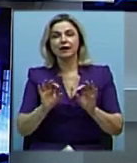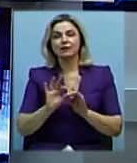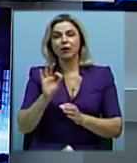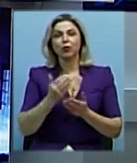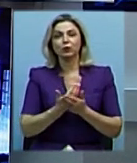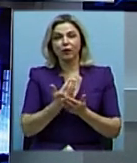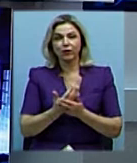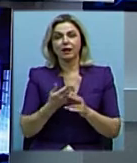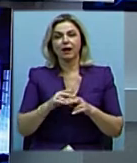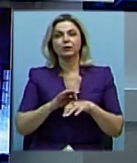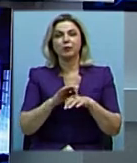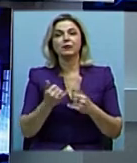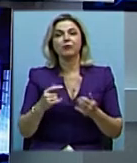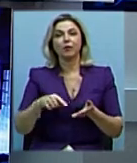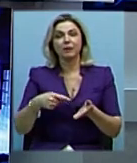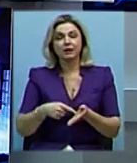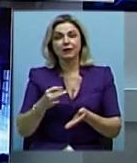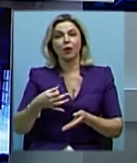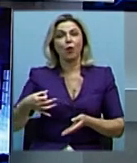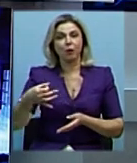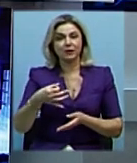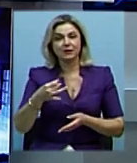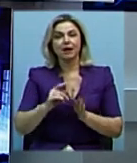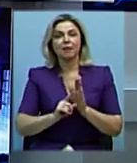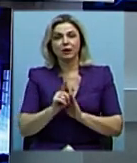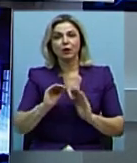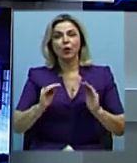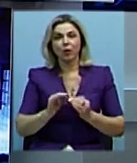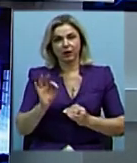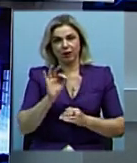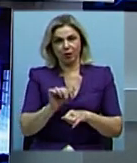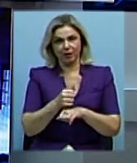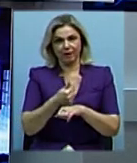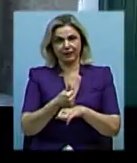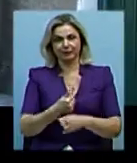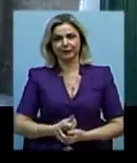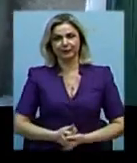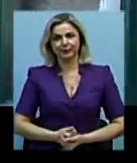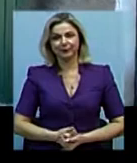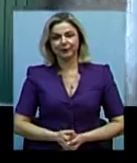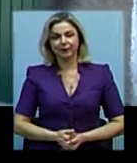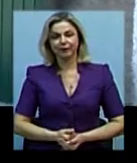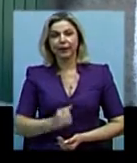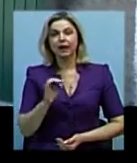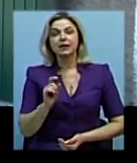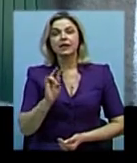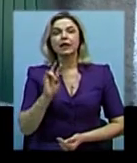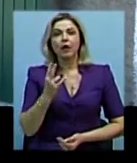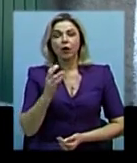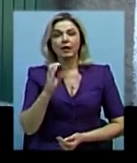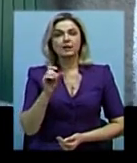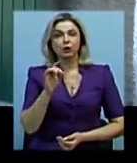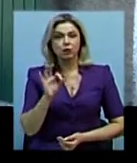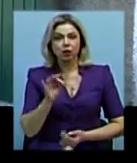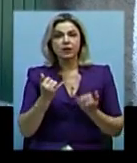сьогодні в місті та в області. Я Наталя Забезнова, а на початку – коротко про головне. Із Миколаївського слідчого